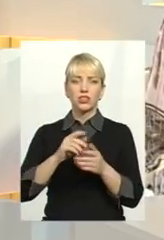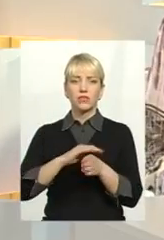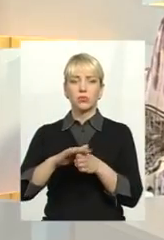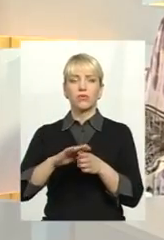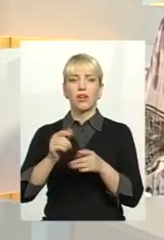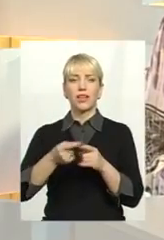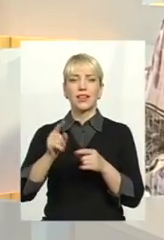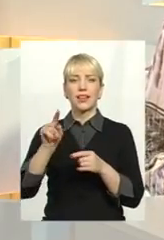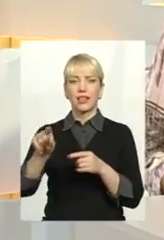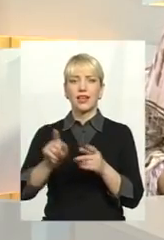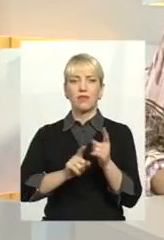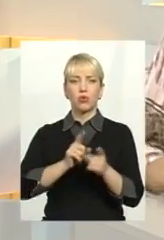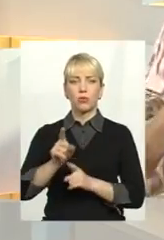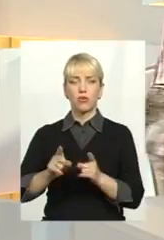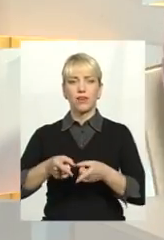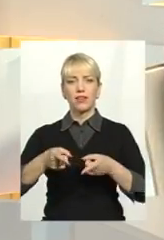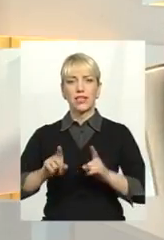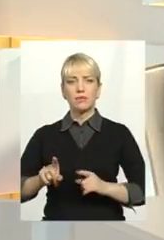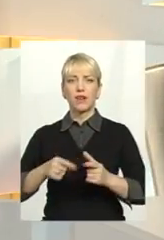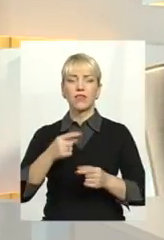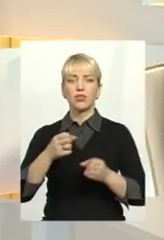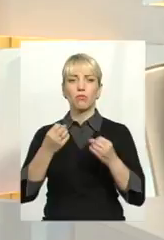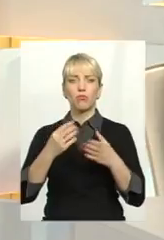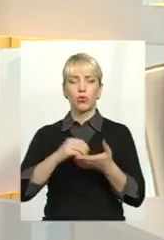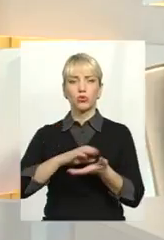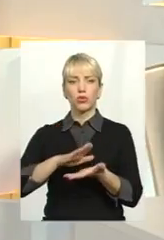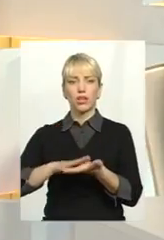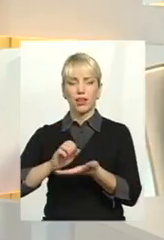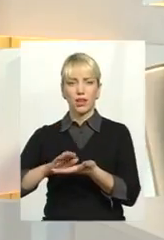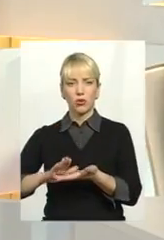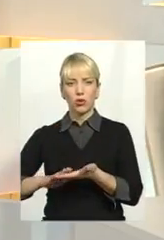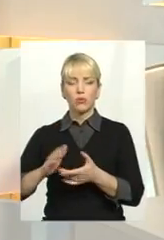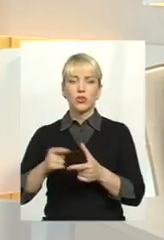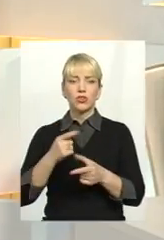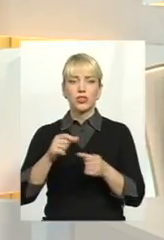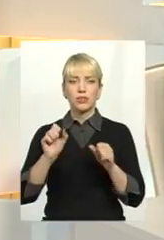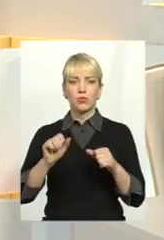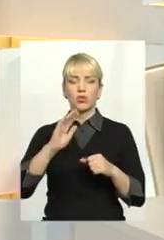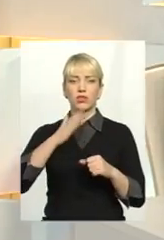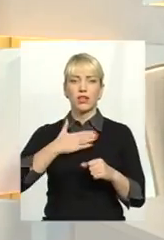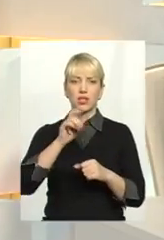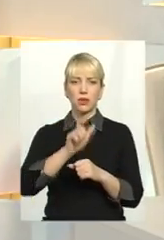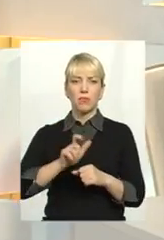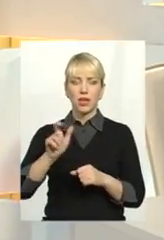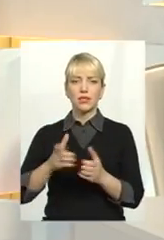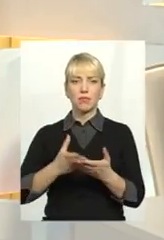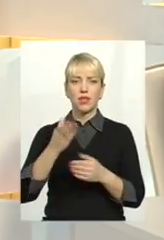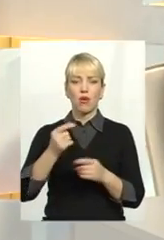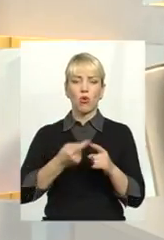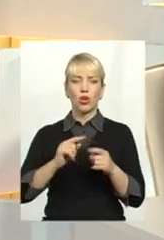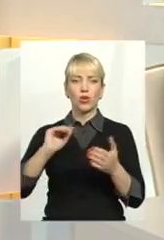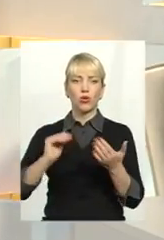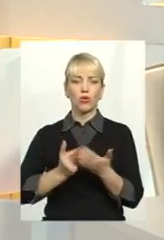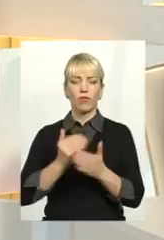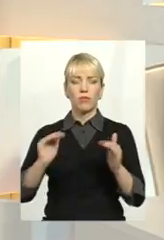реформування насправді, а чи лише декларуємо, чи в змозі наші мешканці сплачувати оці оновлені,